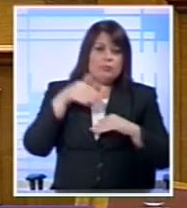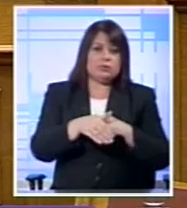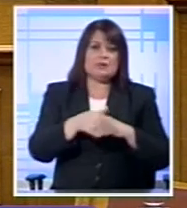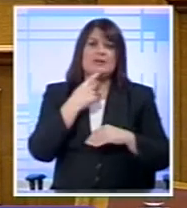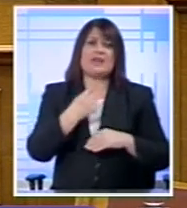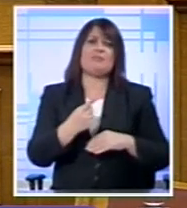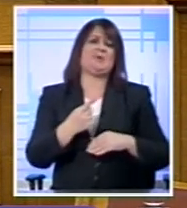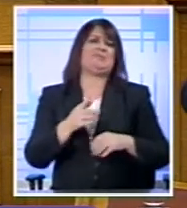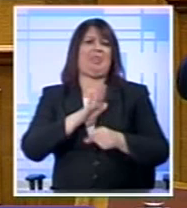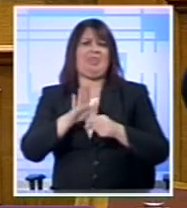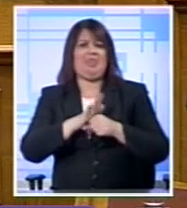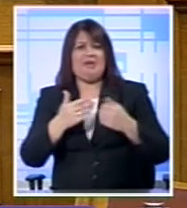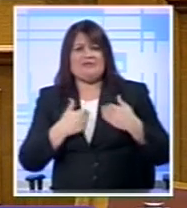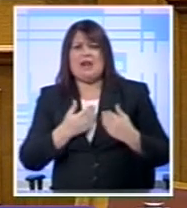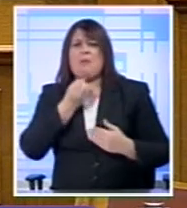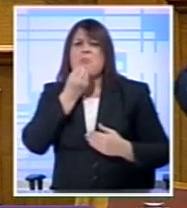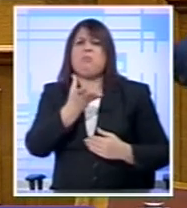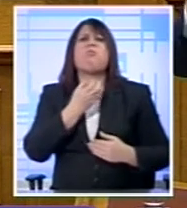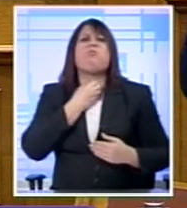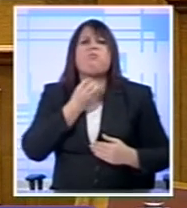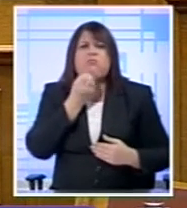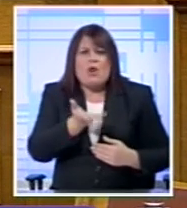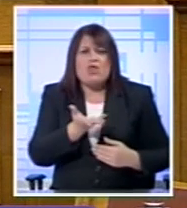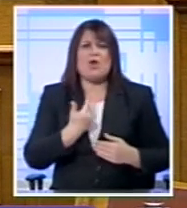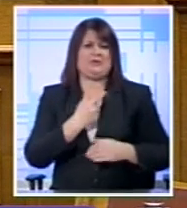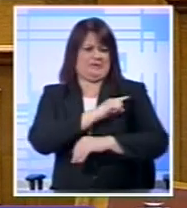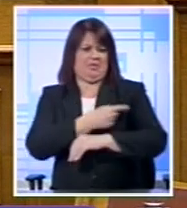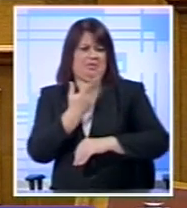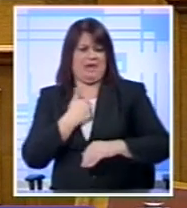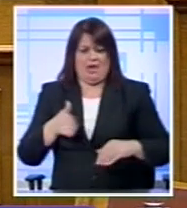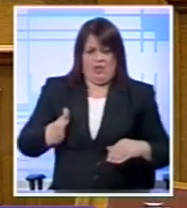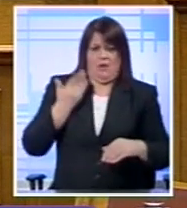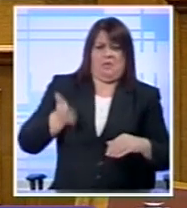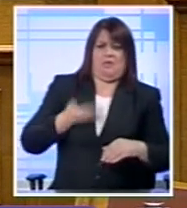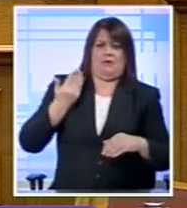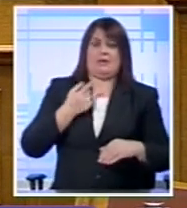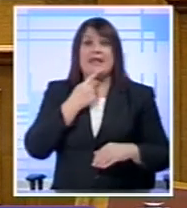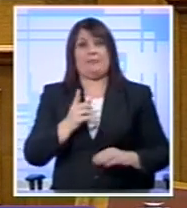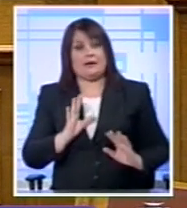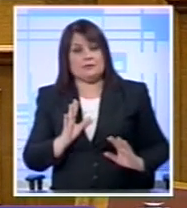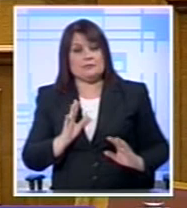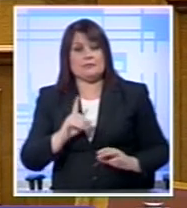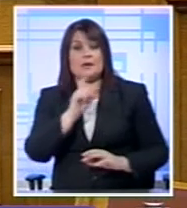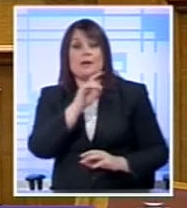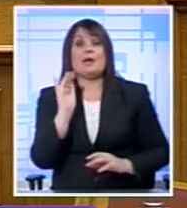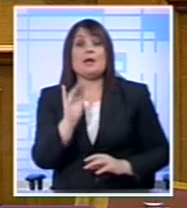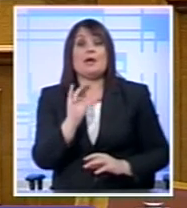λίγοι Ότι είμαστε προδότες Ότι είμαστε ανεπαρκείς και να φύγουμε Σας ρωτώ